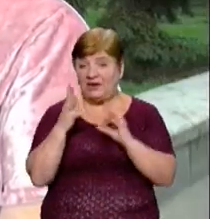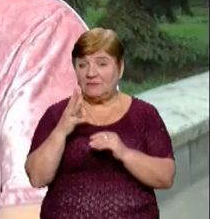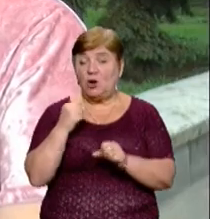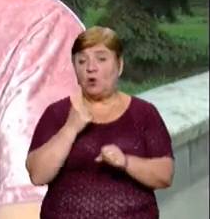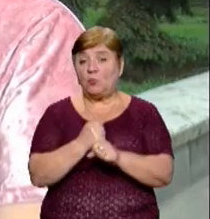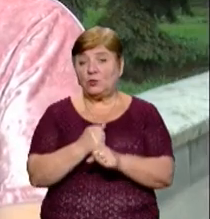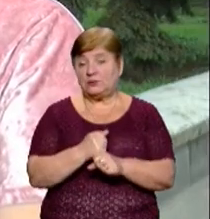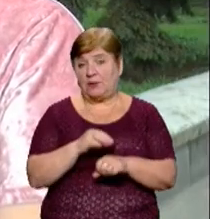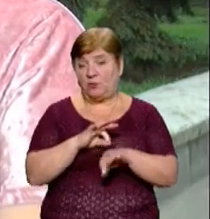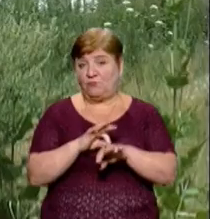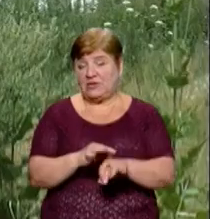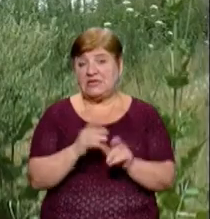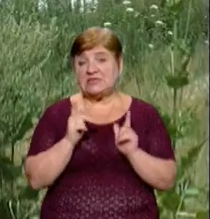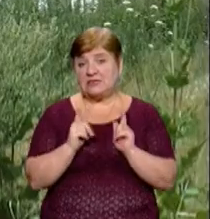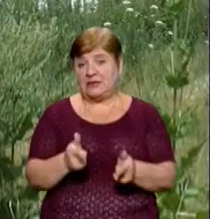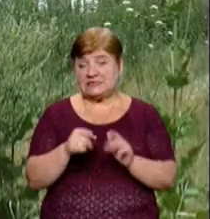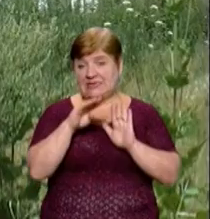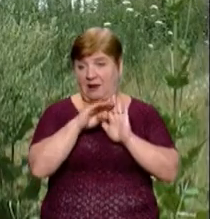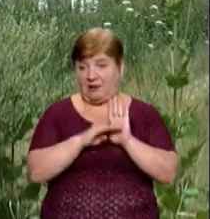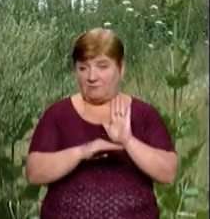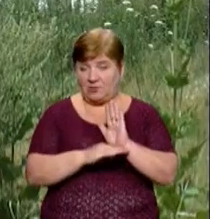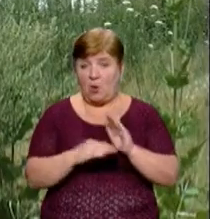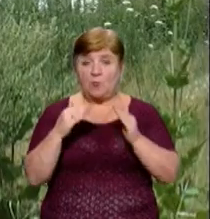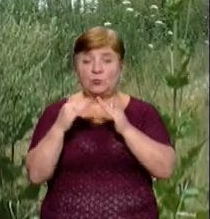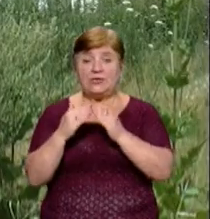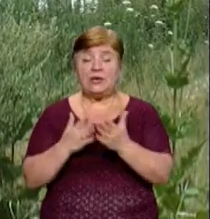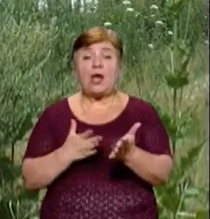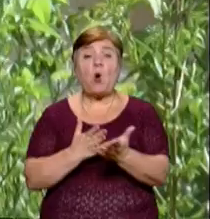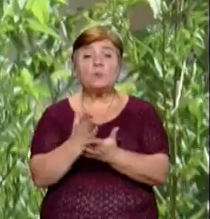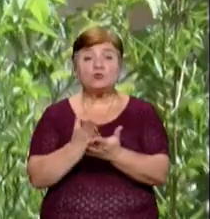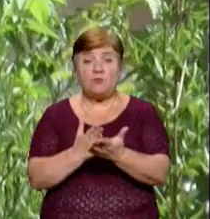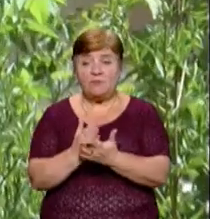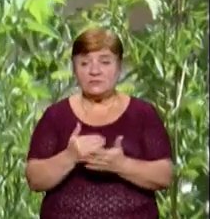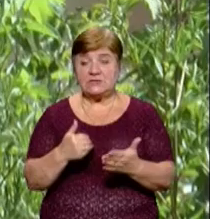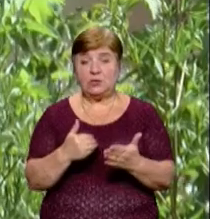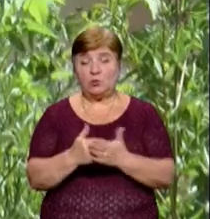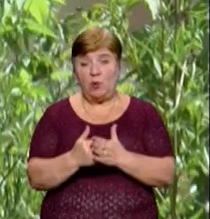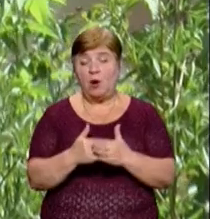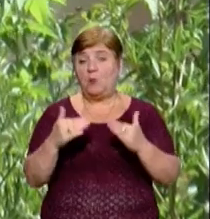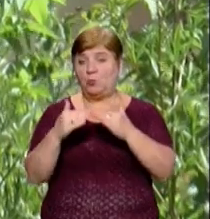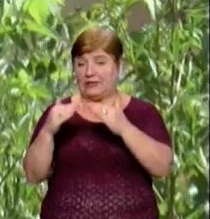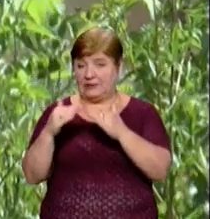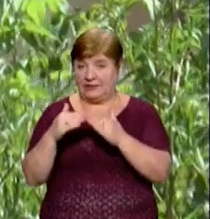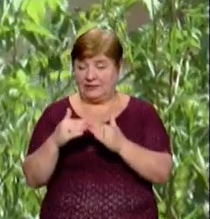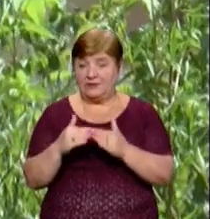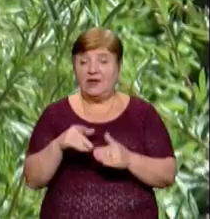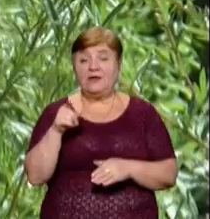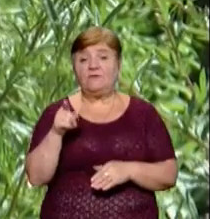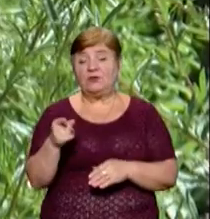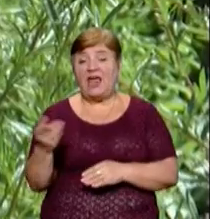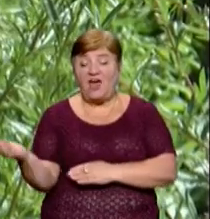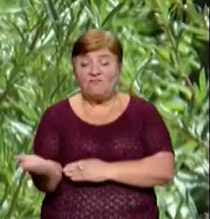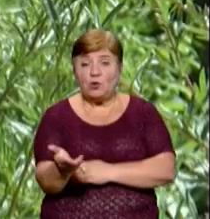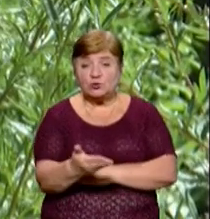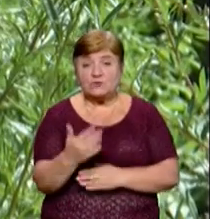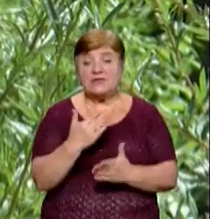підрядниками згідно графіків. При будинковій території всі обслуговуються балансоутримуючими будинків і вони викошуються.